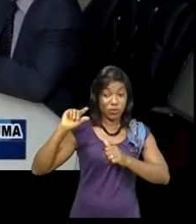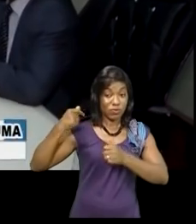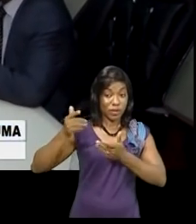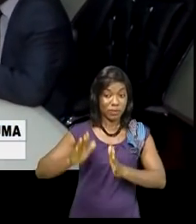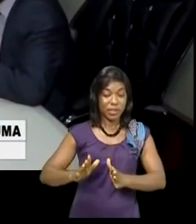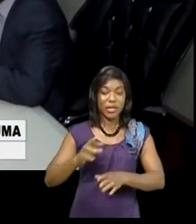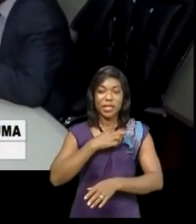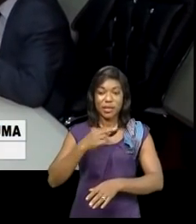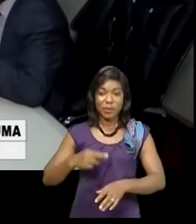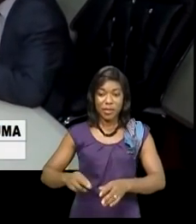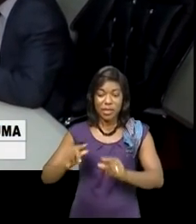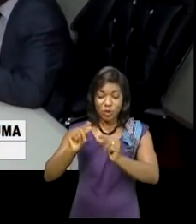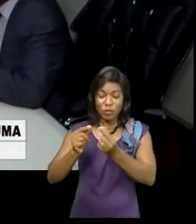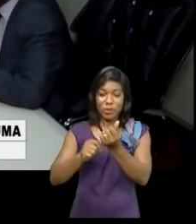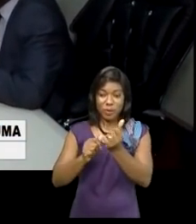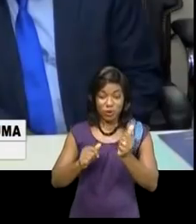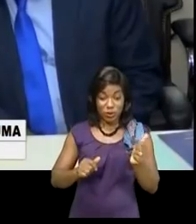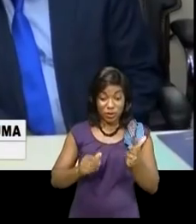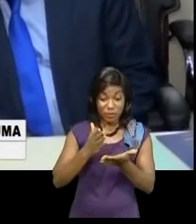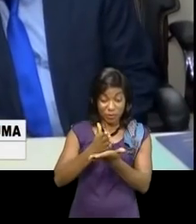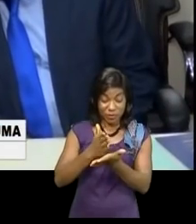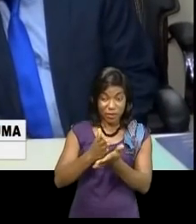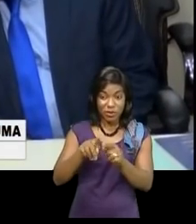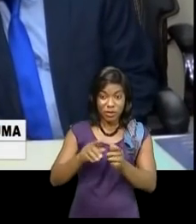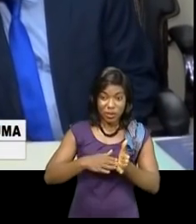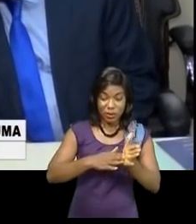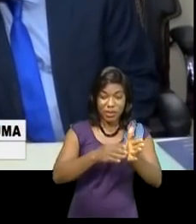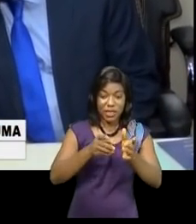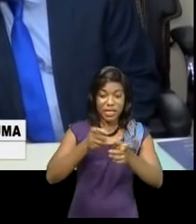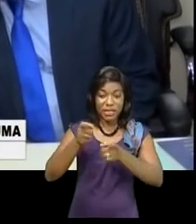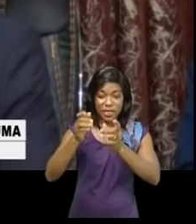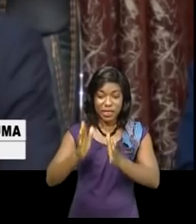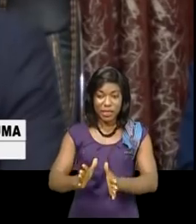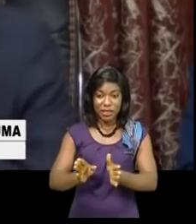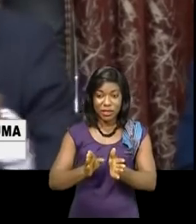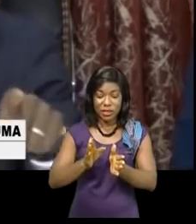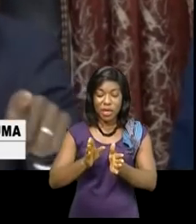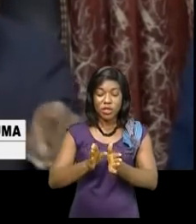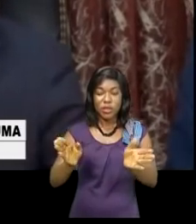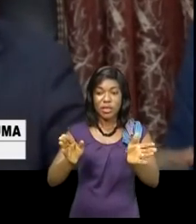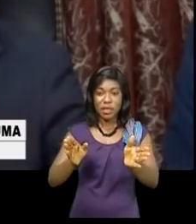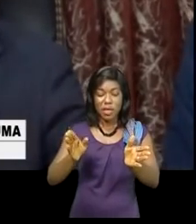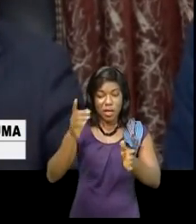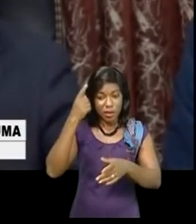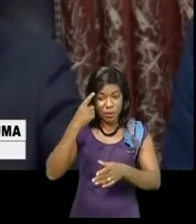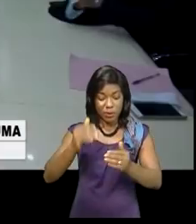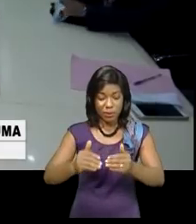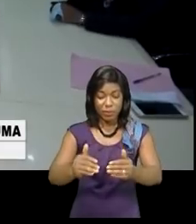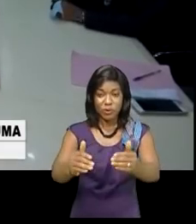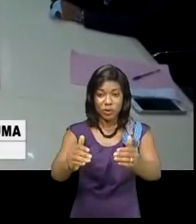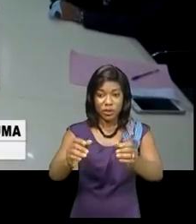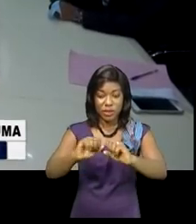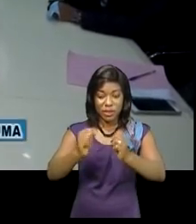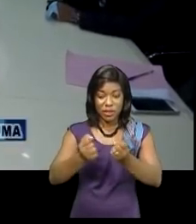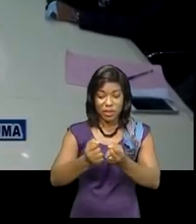Cette délégation du secteur privé était accompagnée du directeur général de l'Agence nationale pour la promotion des